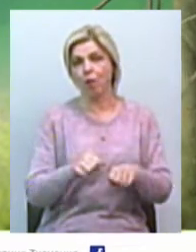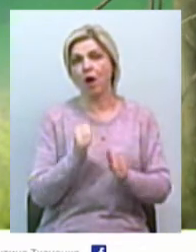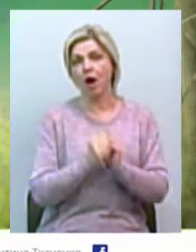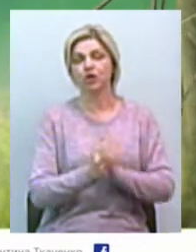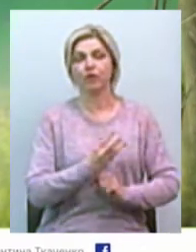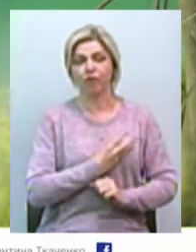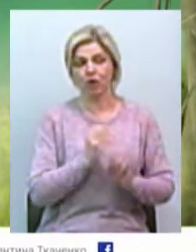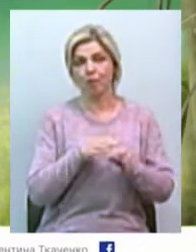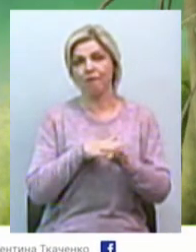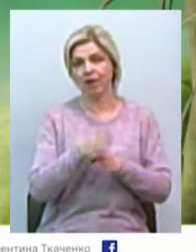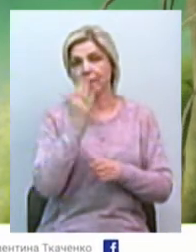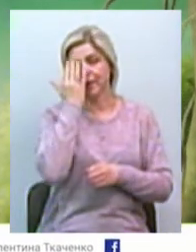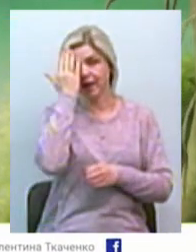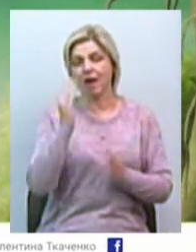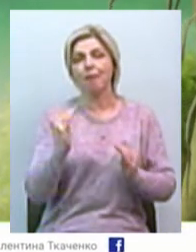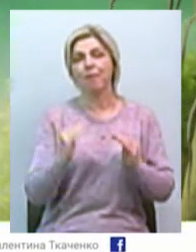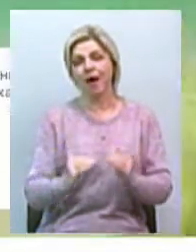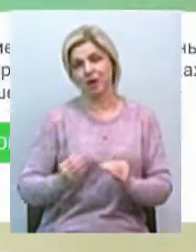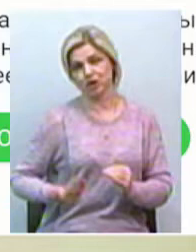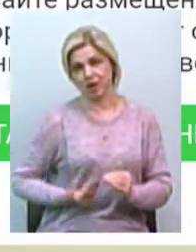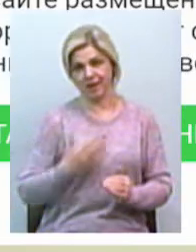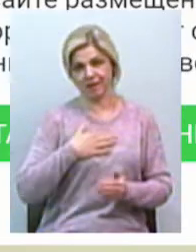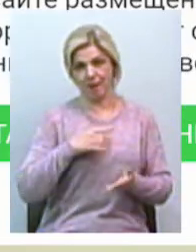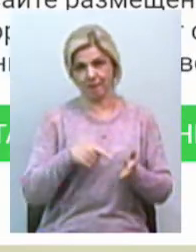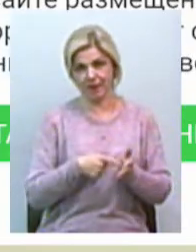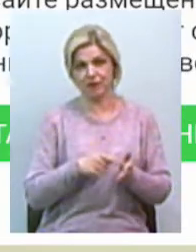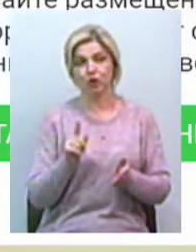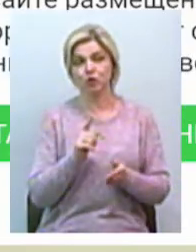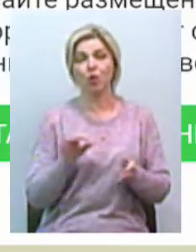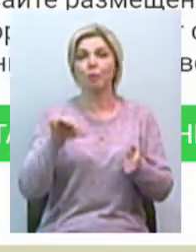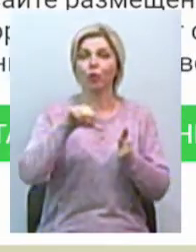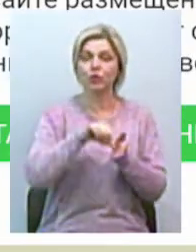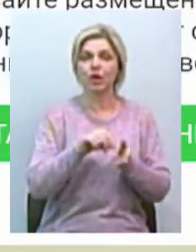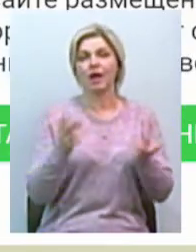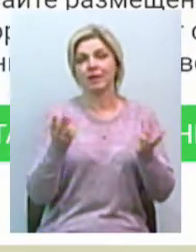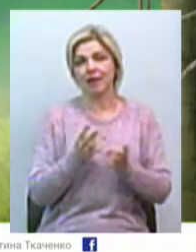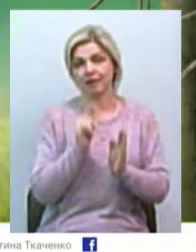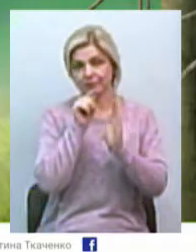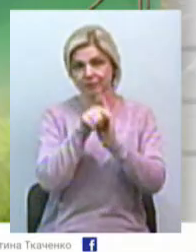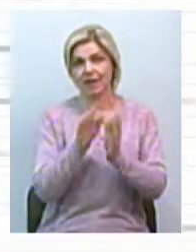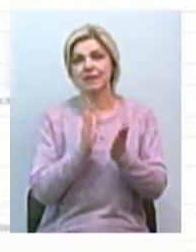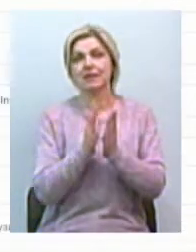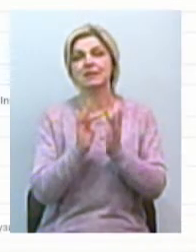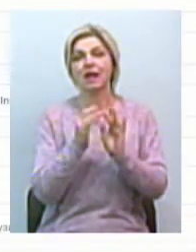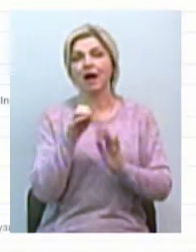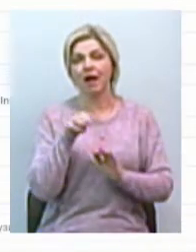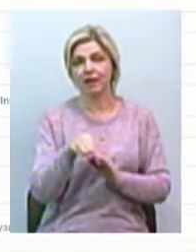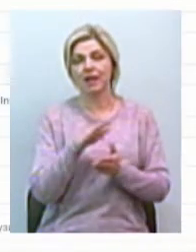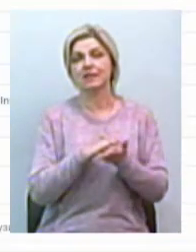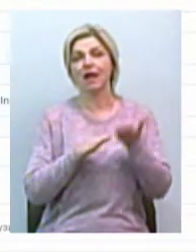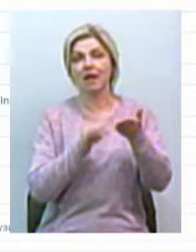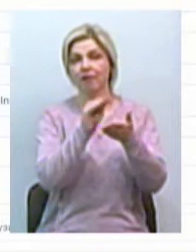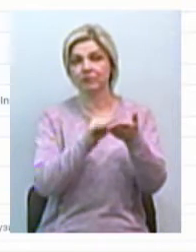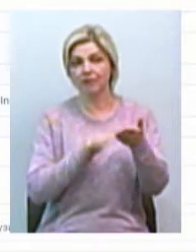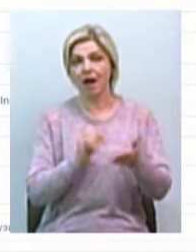виконати мрію маленького жителя нашого міста. Для того, щоб приєднатися, необхідно зайти на сайт, подати заявку, заповнити